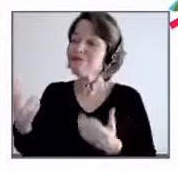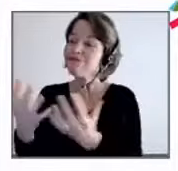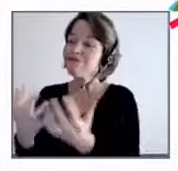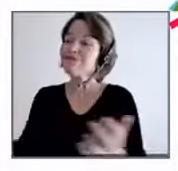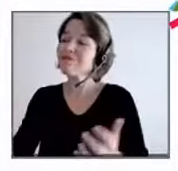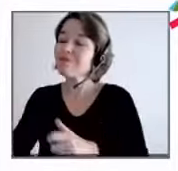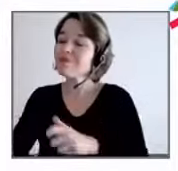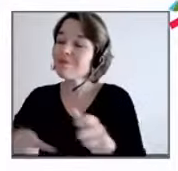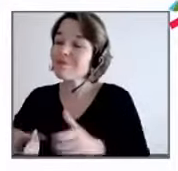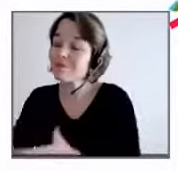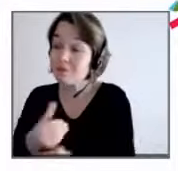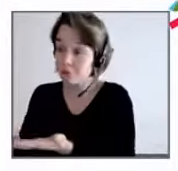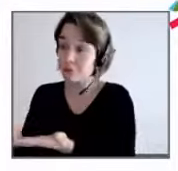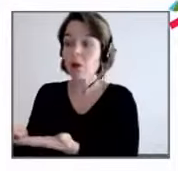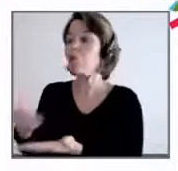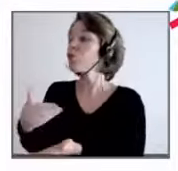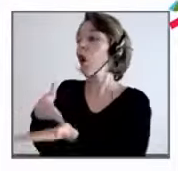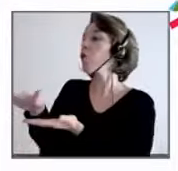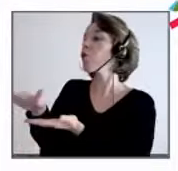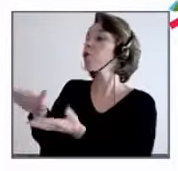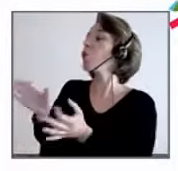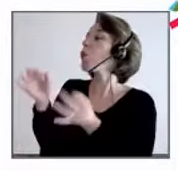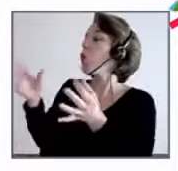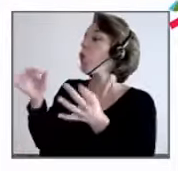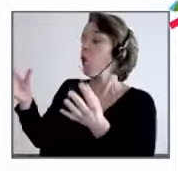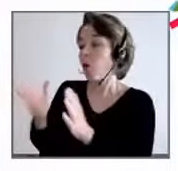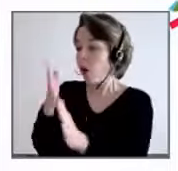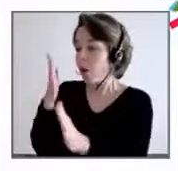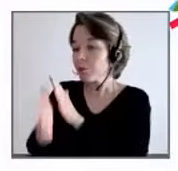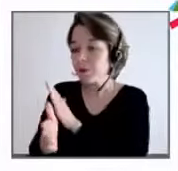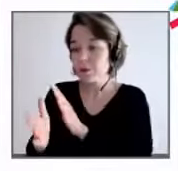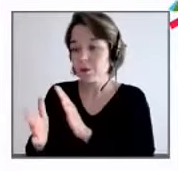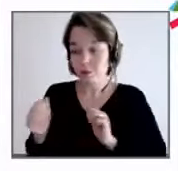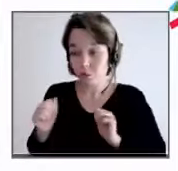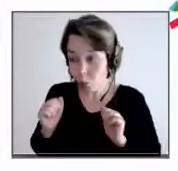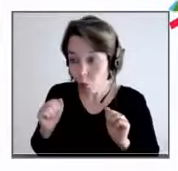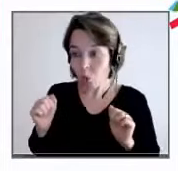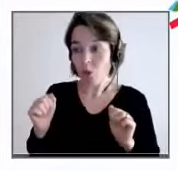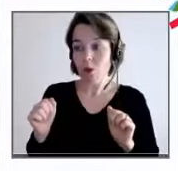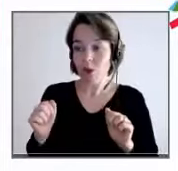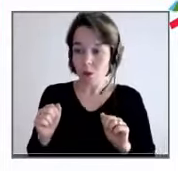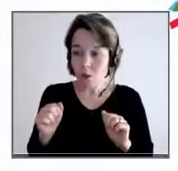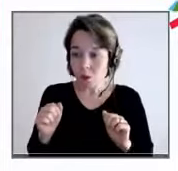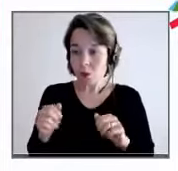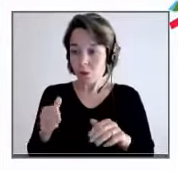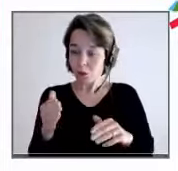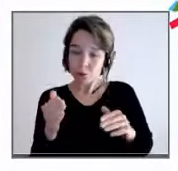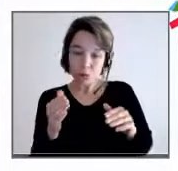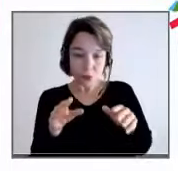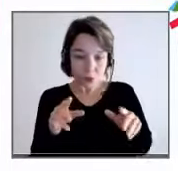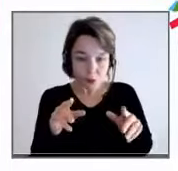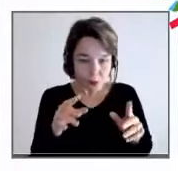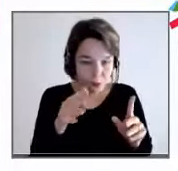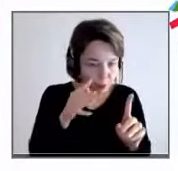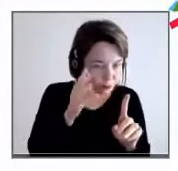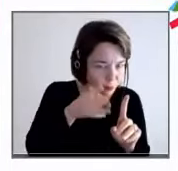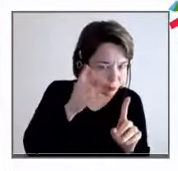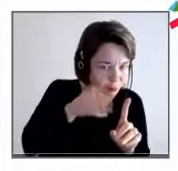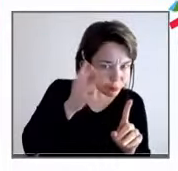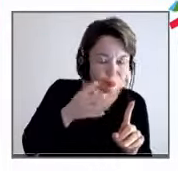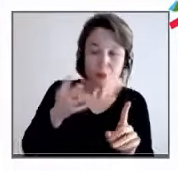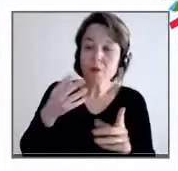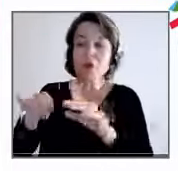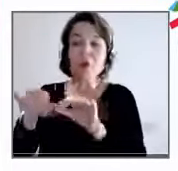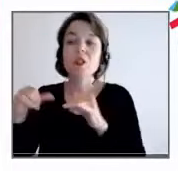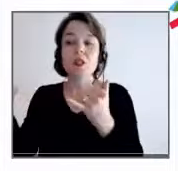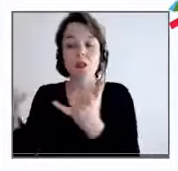aussi difficilement, rigoureusement sélectionnée que les joueurs, les individualités de l'équipe, les réunions pulseraient parfois un peu plus. Donc,